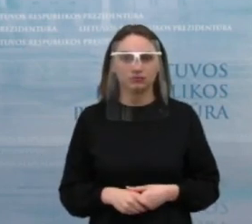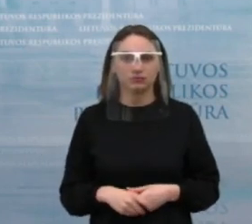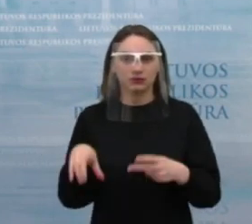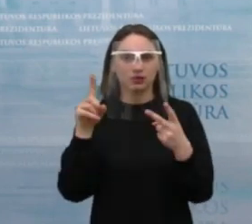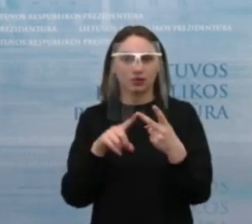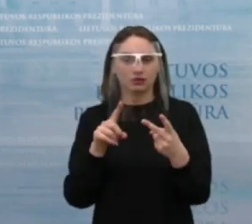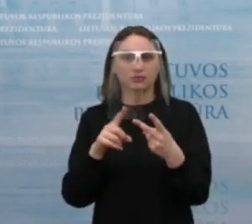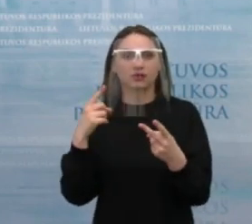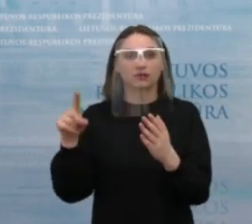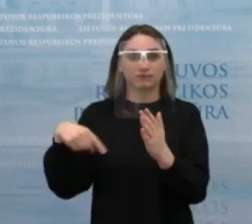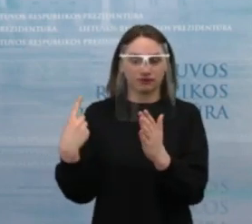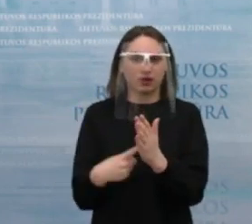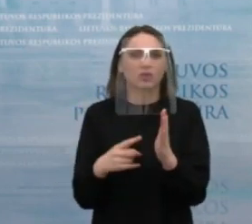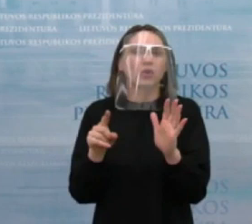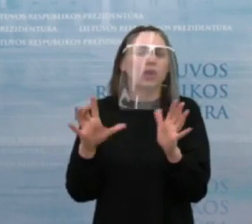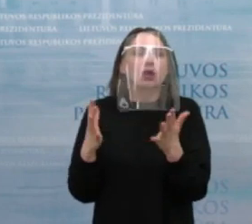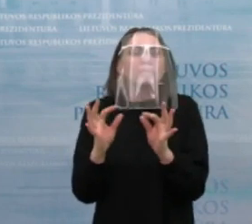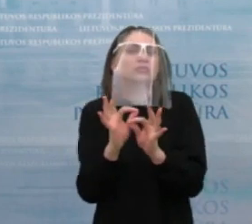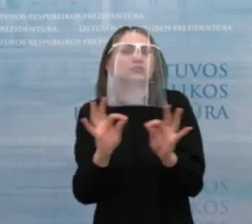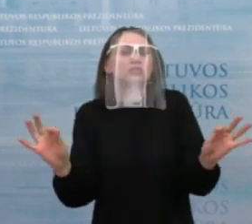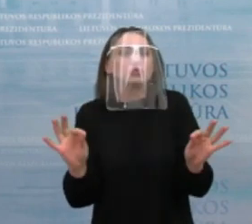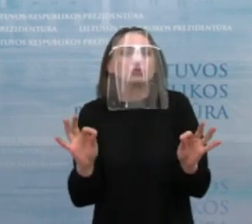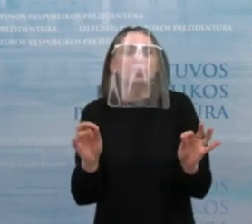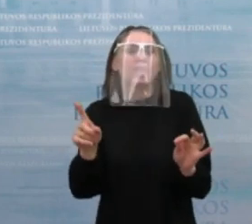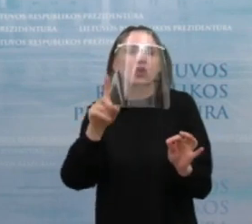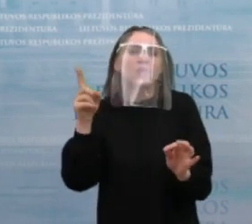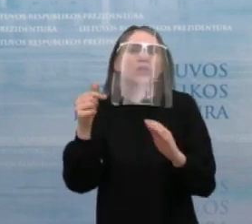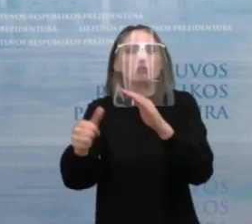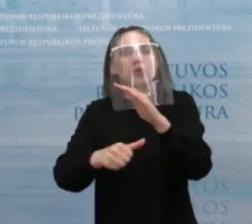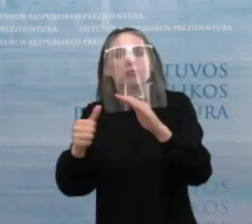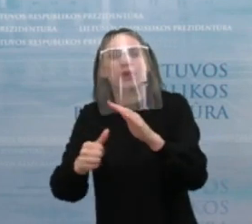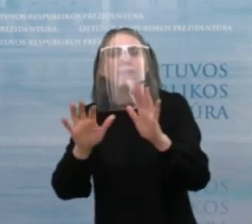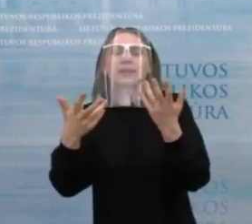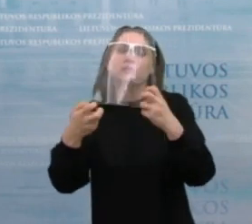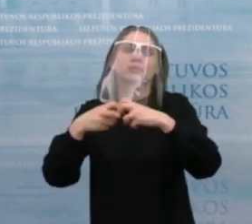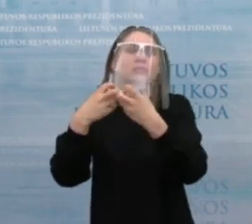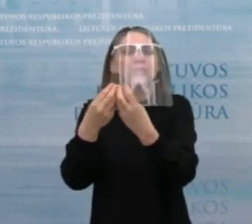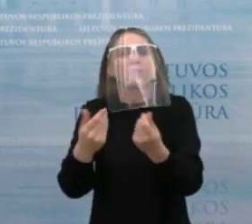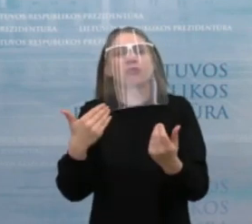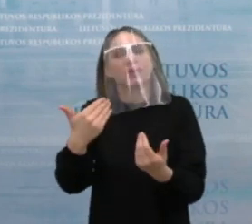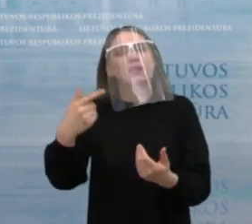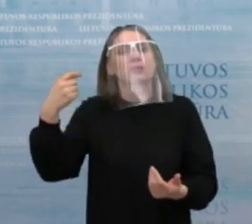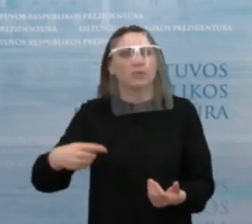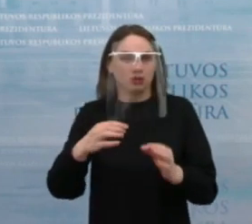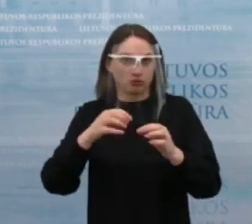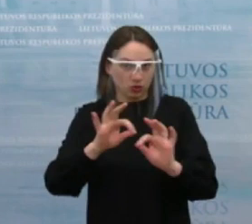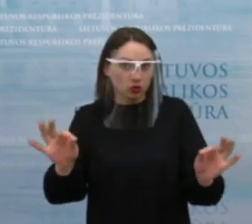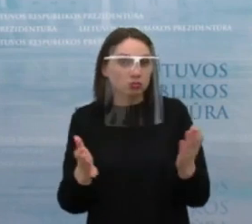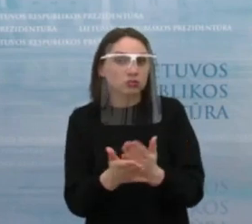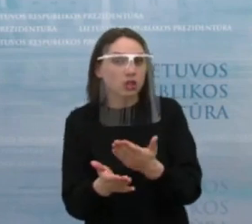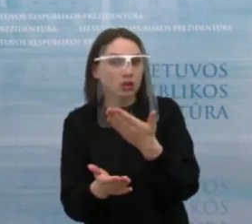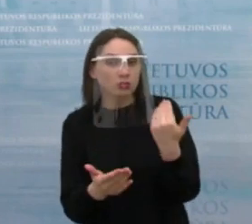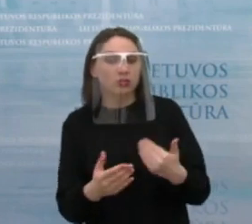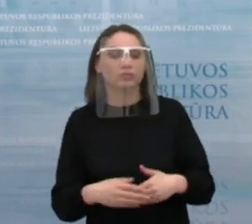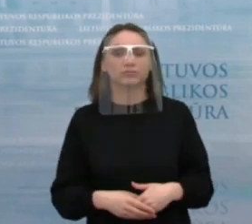kažkoks tai pasiūlymas, kaip būtų galima iš esmės spręsti jaunimo nedarbą? Gal prezidentas turi kažkokį pasiūlymą? Ačiū. Lieku už